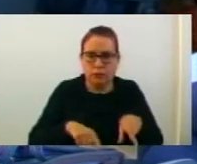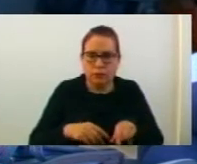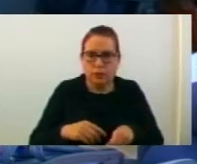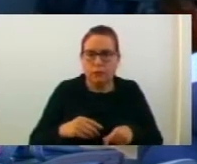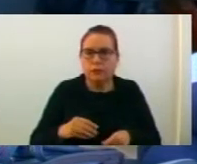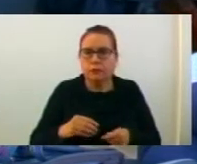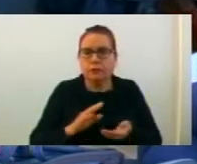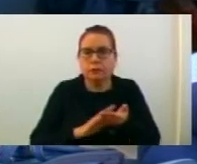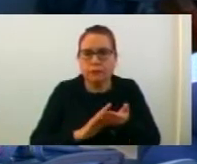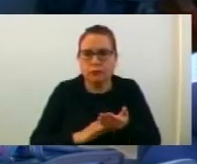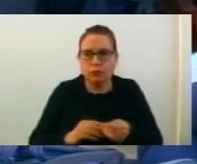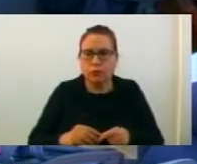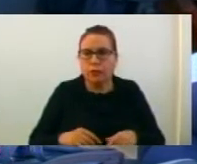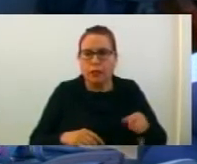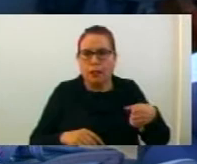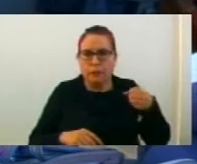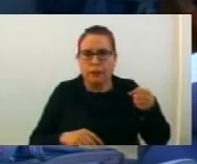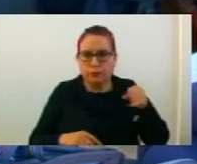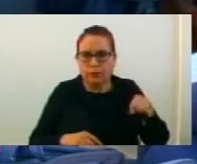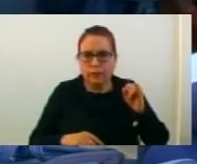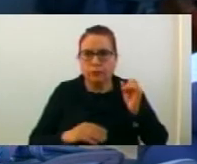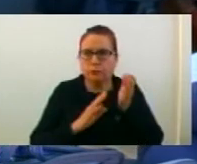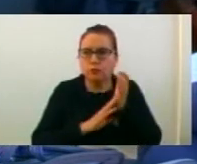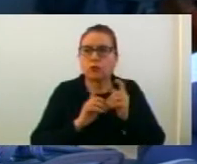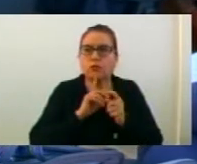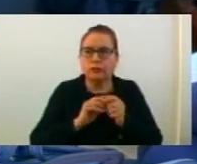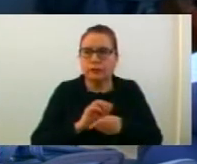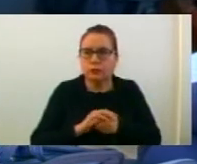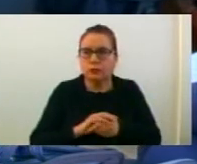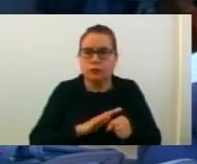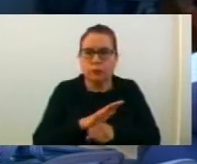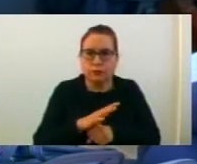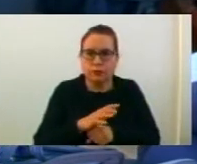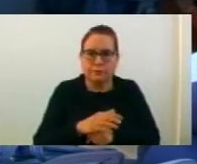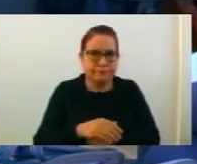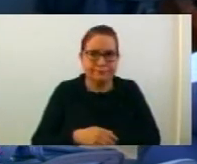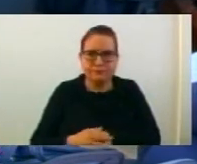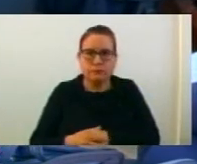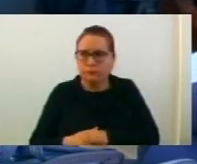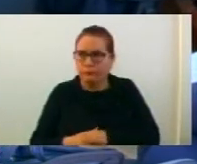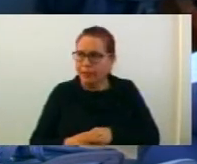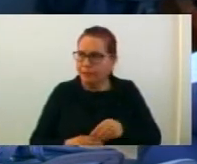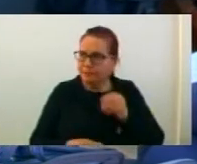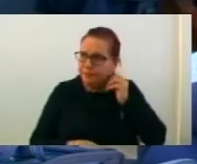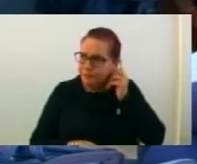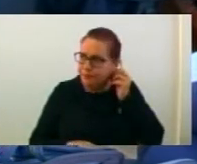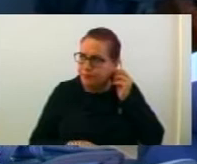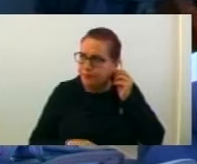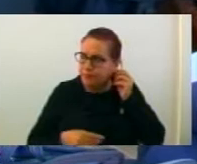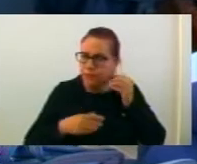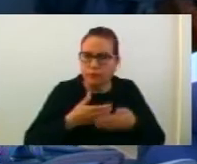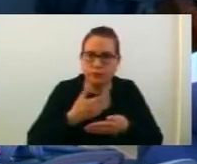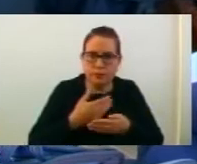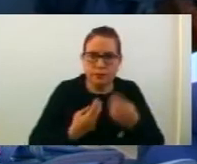библиотека Благојанков Мучите от Струмица. Кој е за? Кој е против? Дали има воздържане? Пресосно на